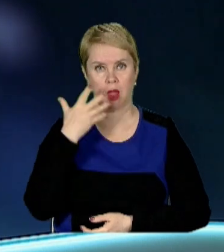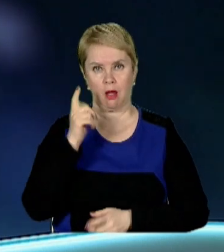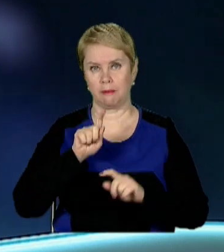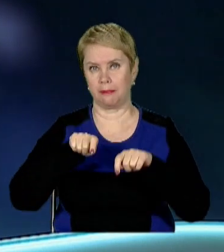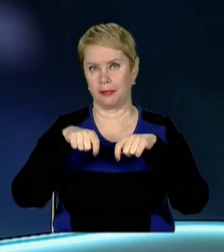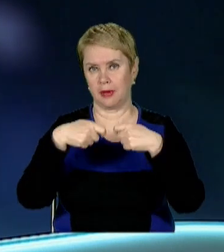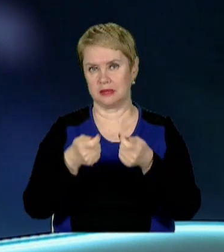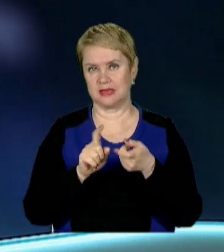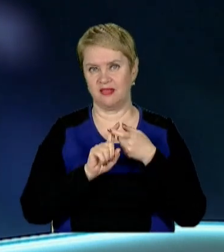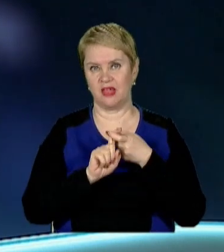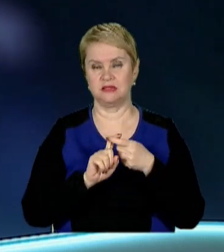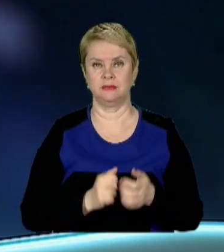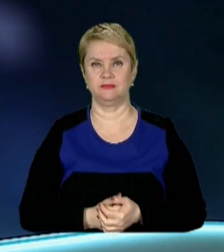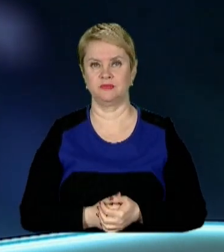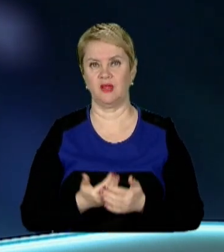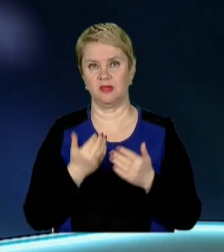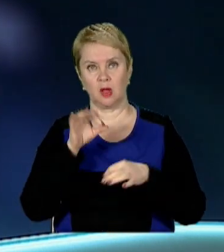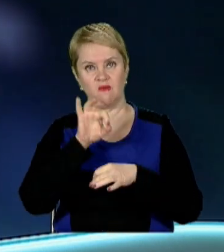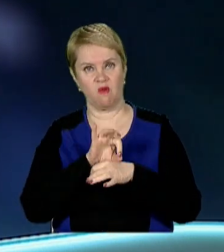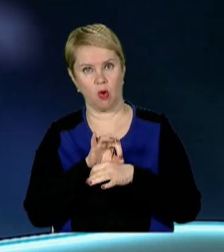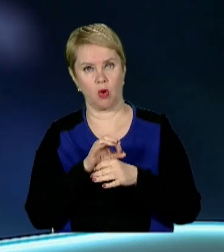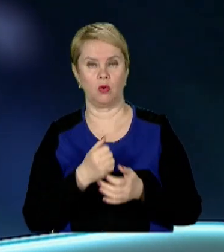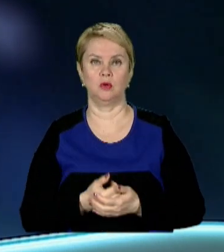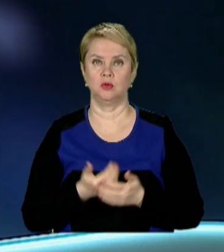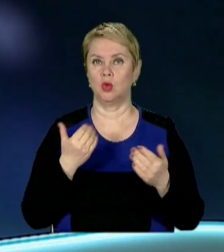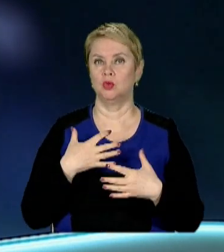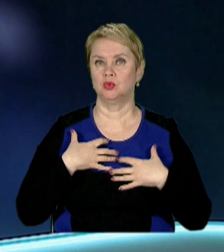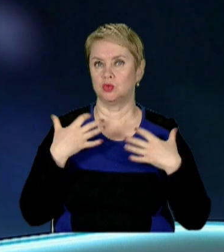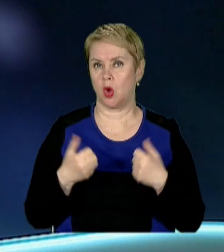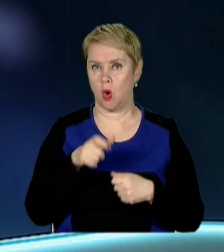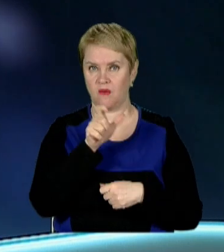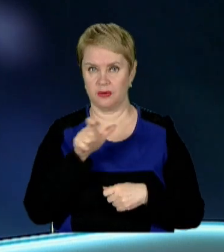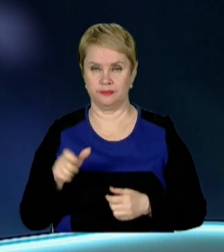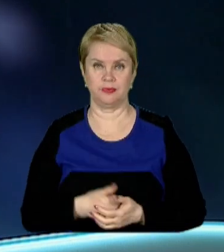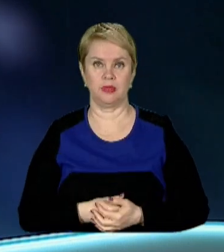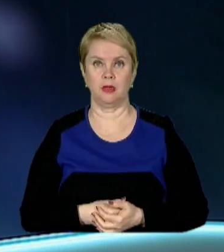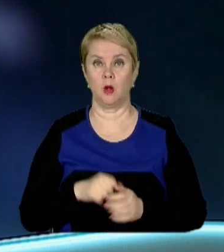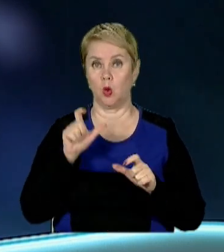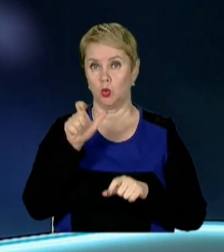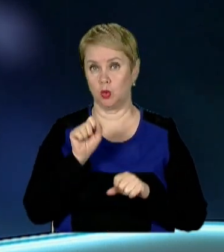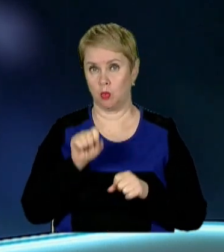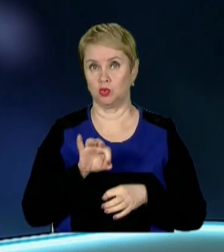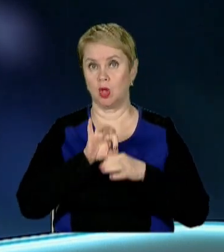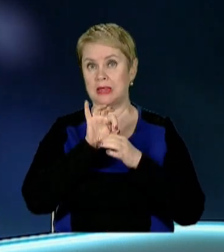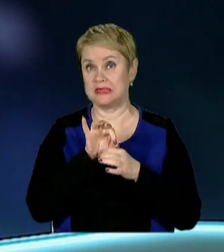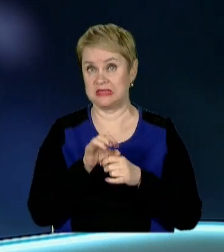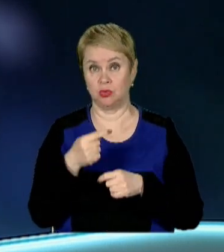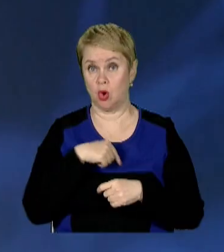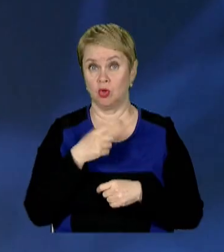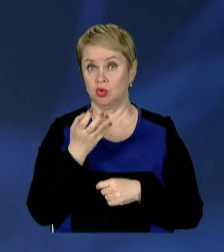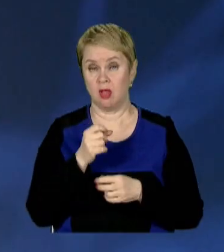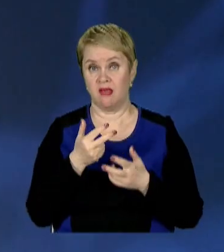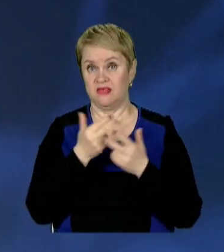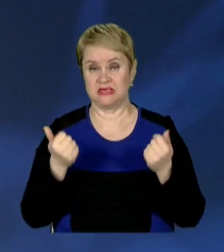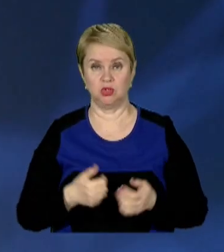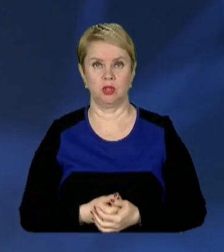передає цю інфекцію. Від хворого до здорових. І людина, може, і насійство, яке ще не